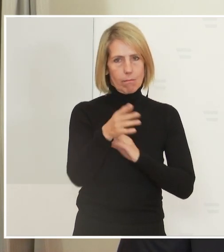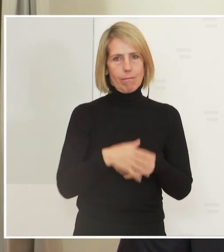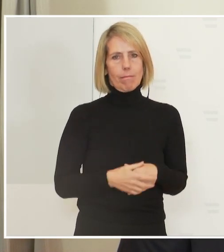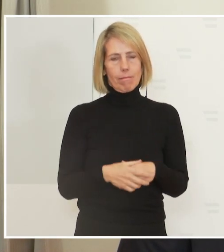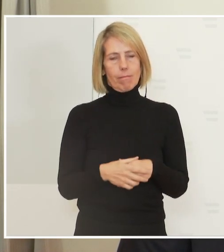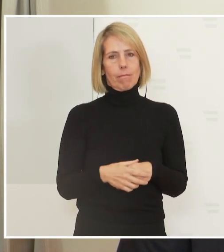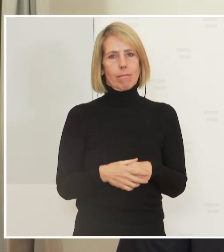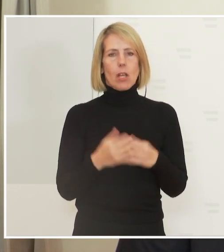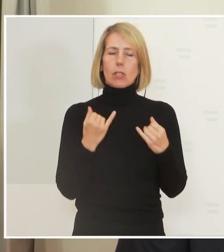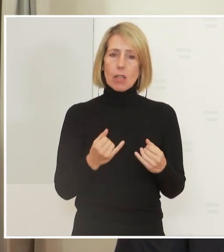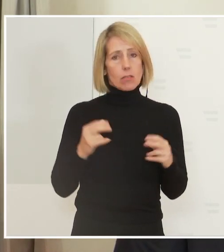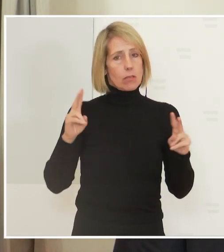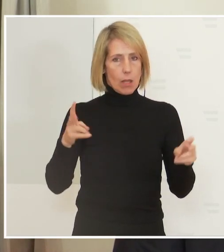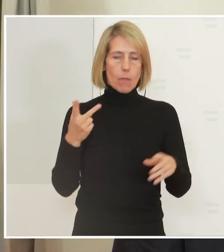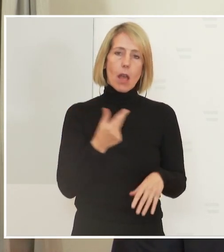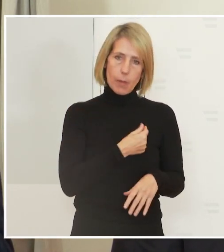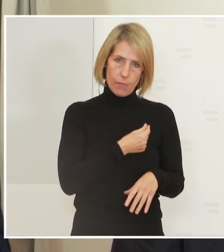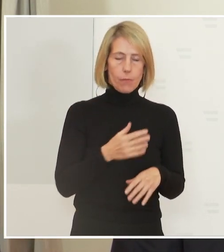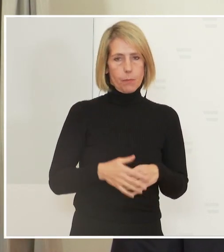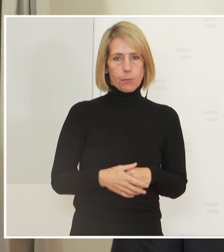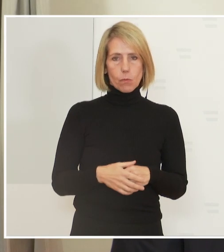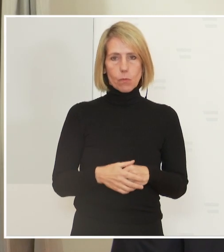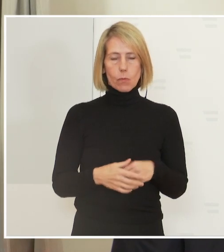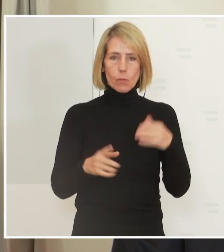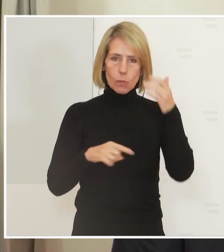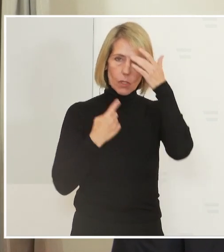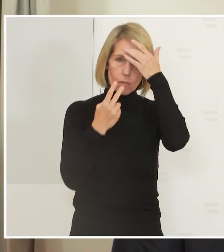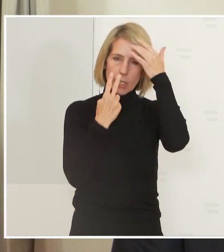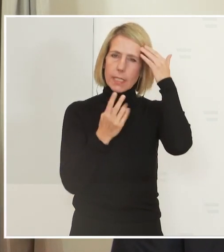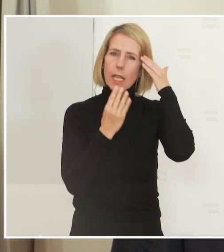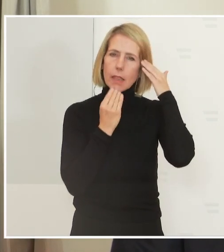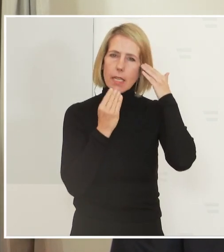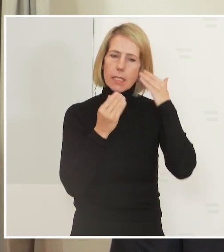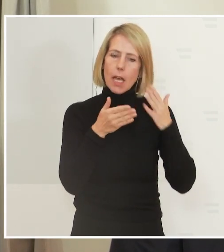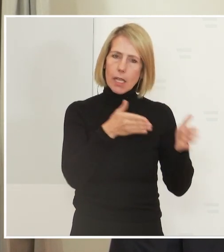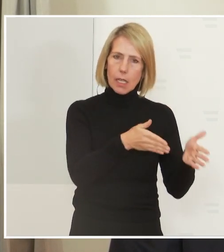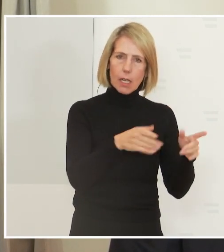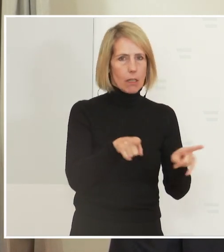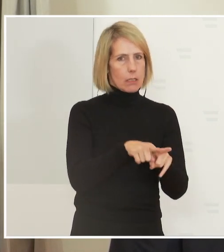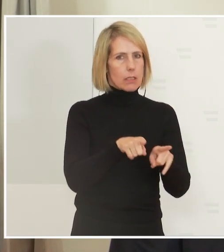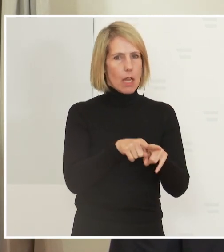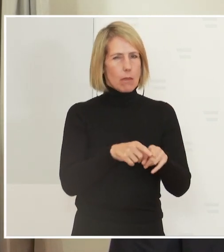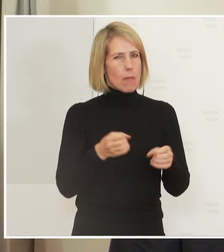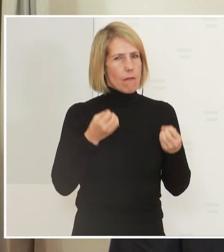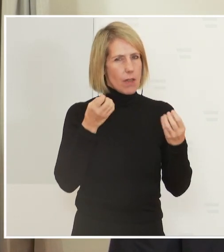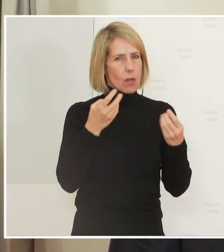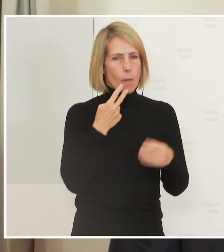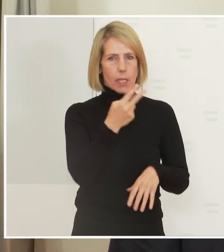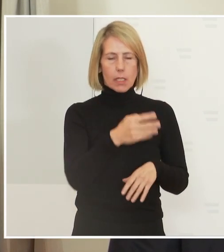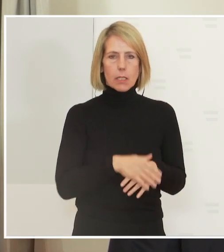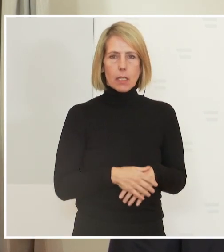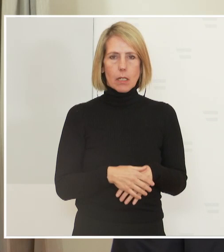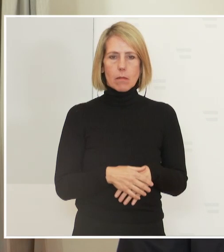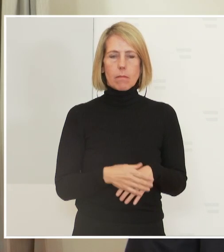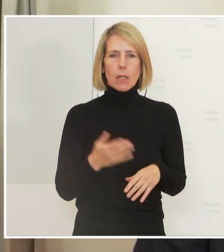Nun zum Impfen. Wir haben in Israel dasselbe Phänomen gesehen, dass es eine Welle nach einem bestimmten